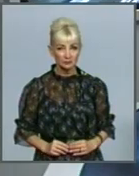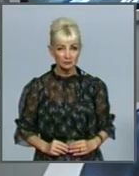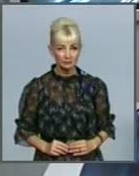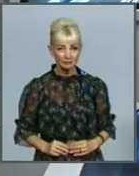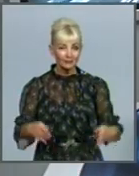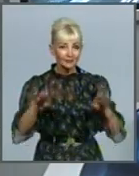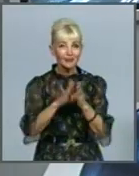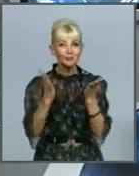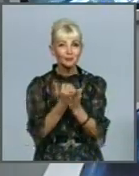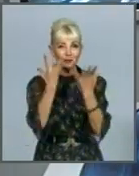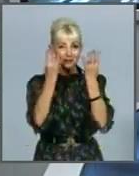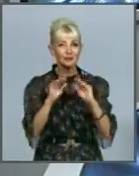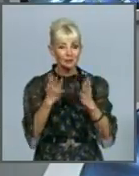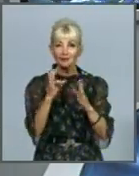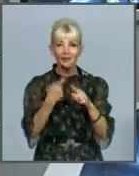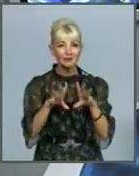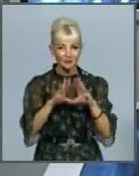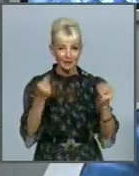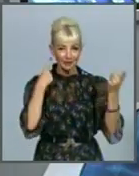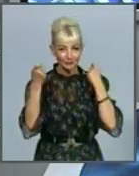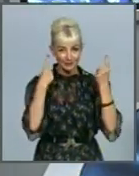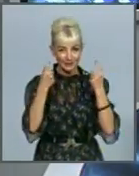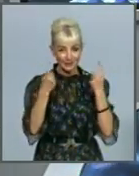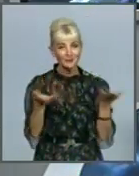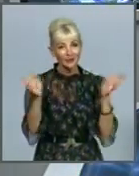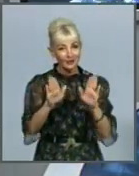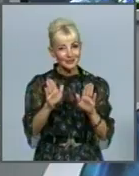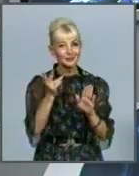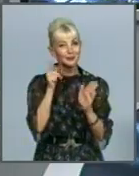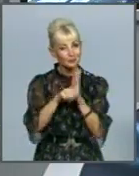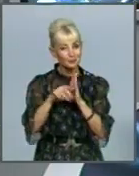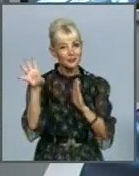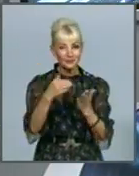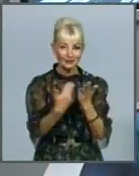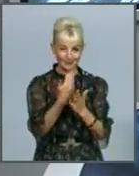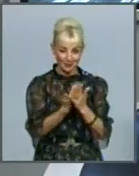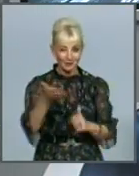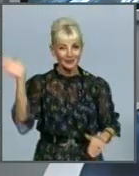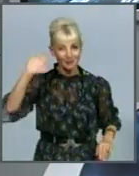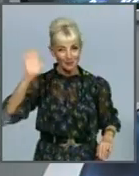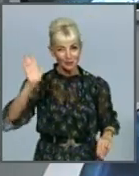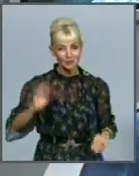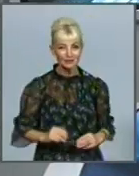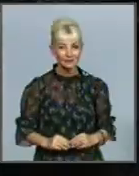Таким видався день на події. На цьому в мене вся інформація. Залишайтеся у курсі всіх новин. До побачення.